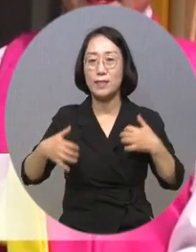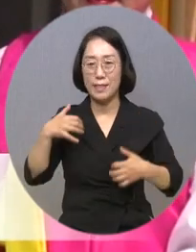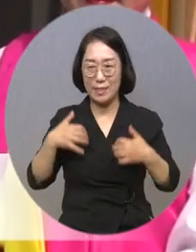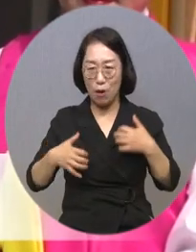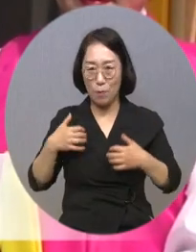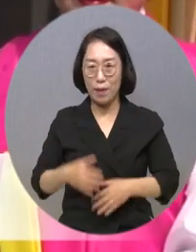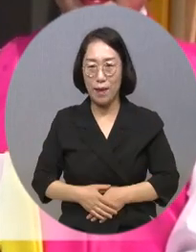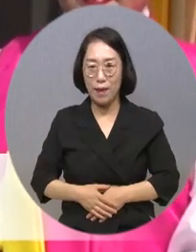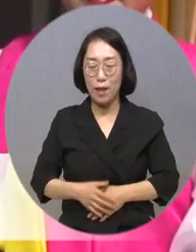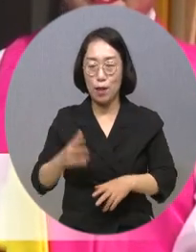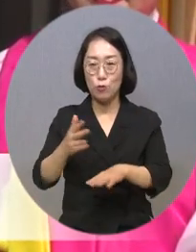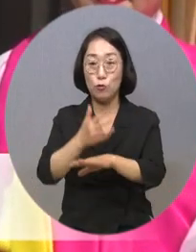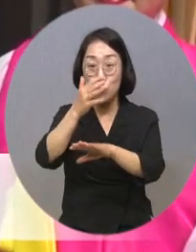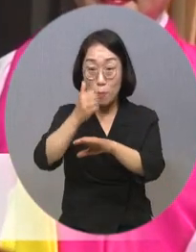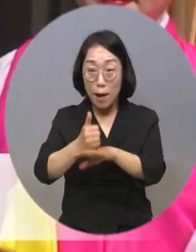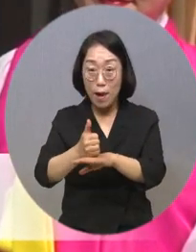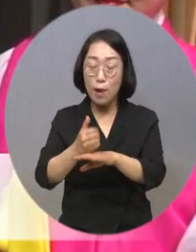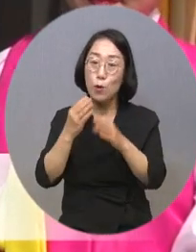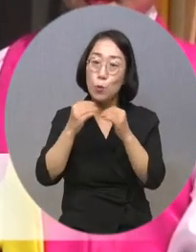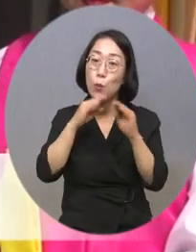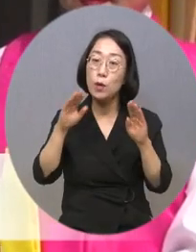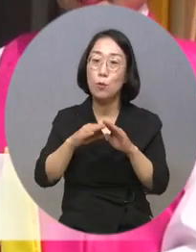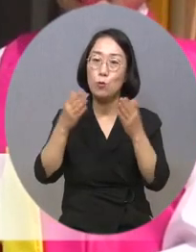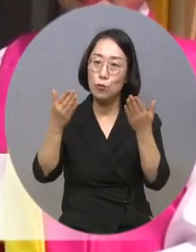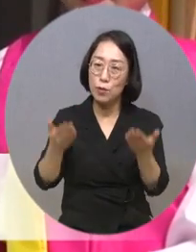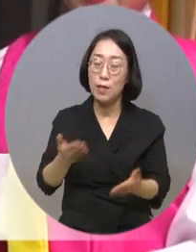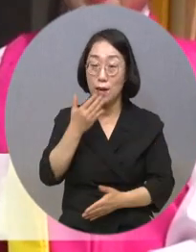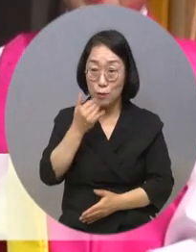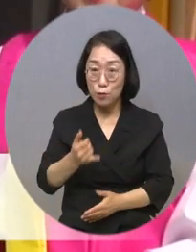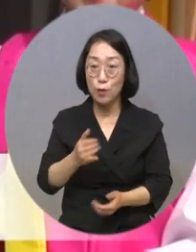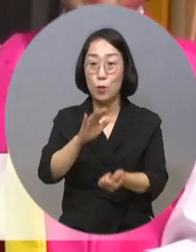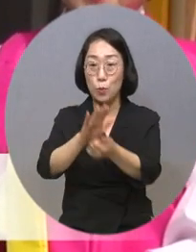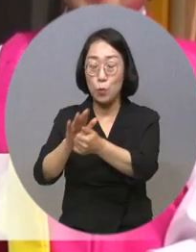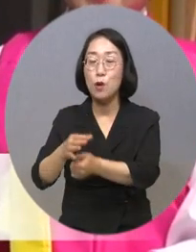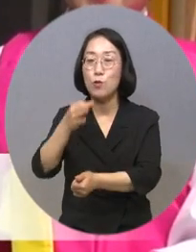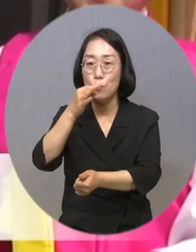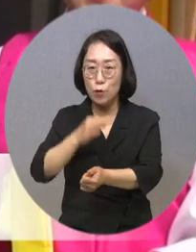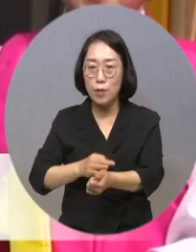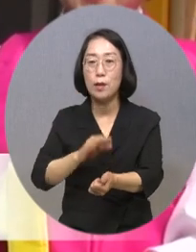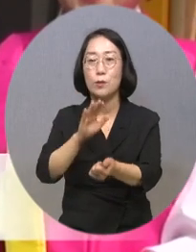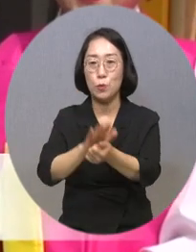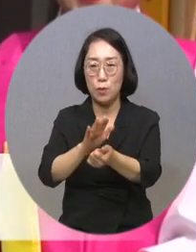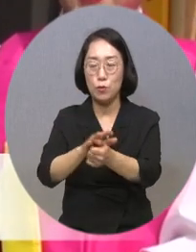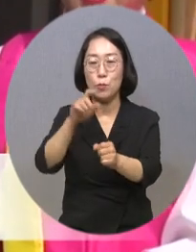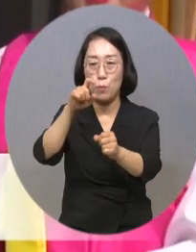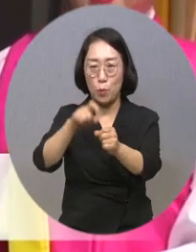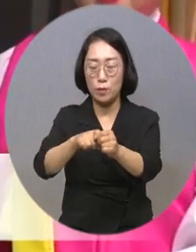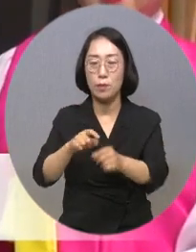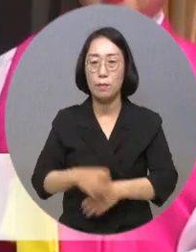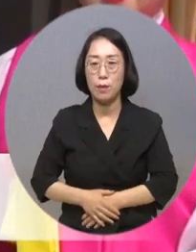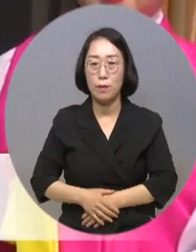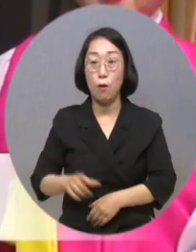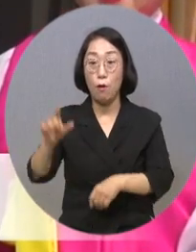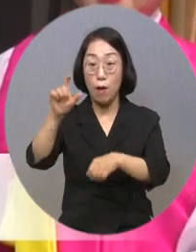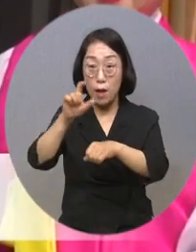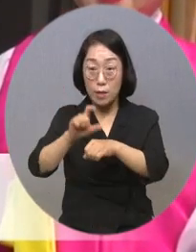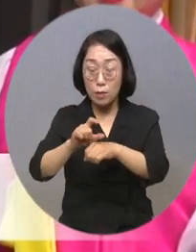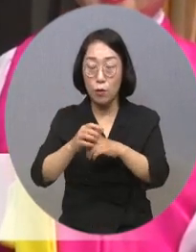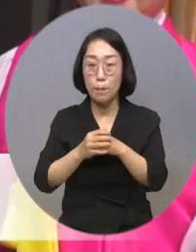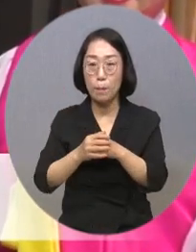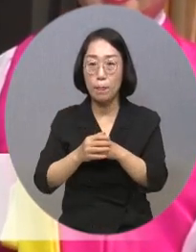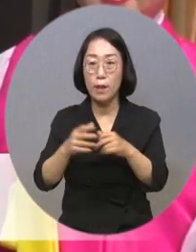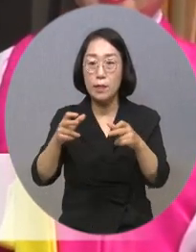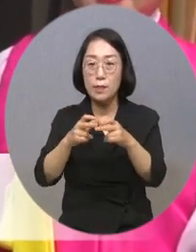주말을 보낼 수 있도록 유익한 시간을 마련하기 위해서 마련된 사업이라고 보시면 될 것 같습니다. 아울러 우리